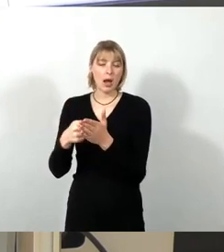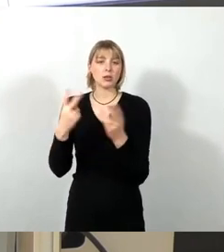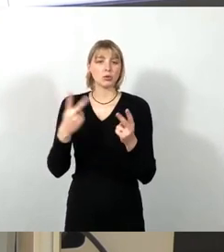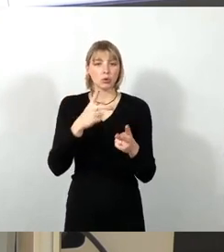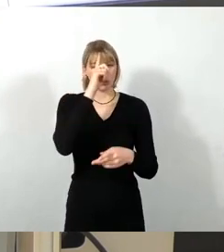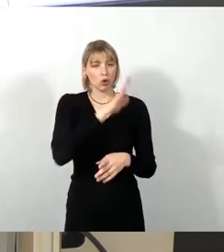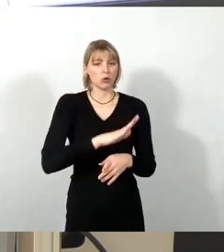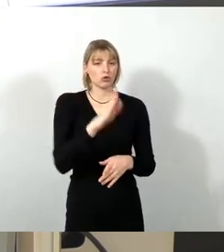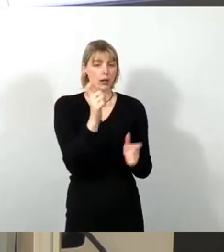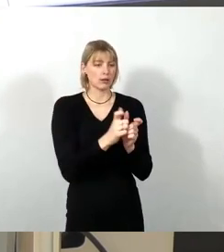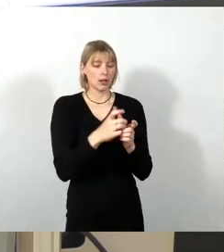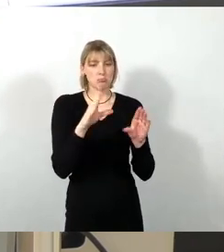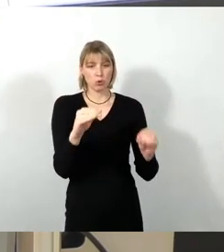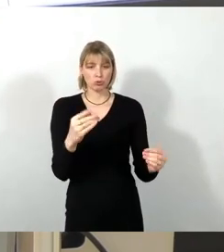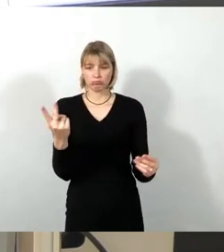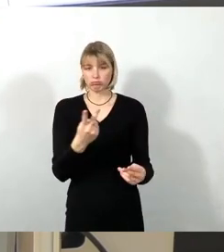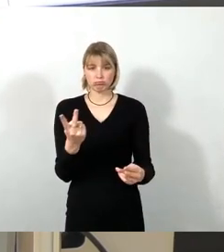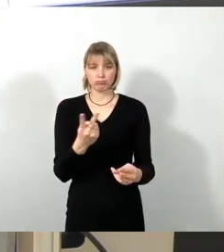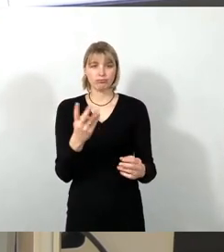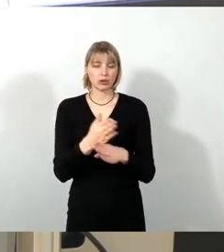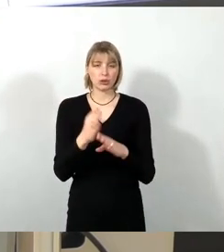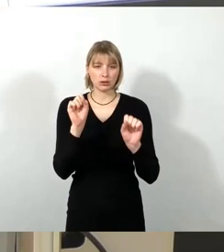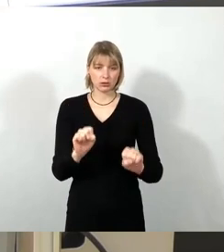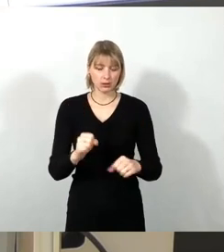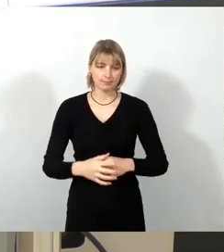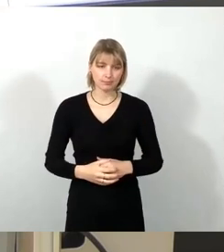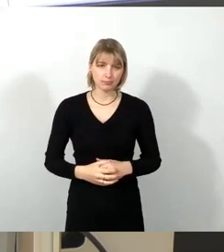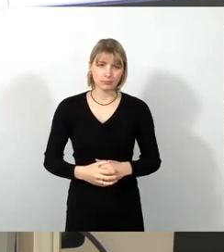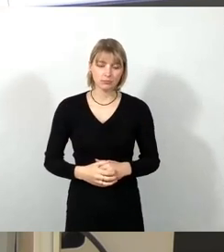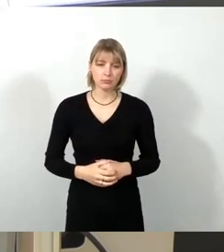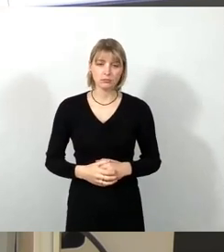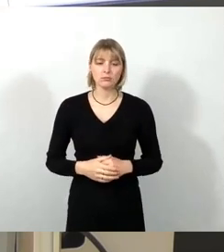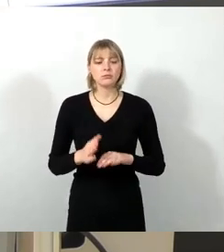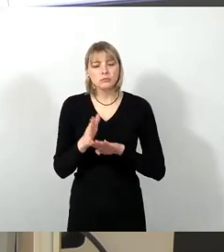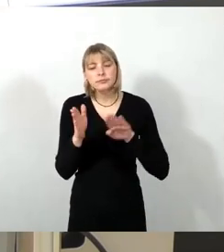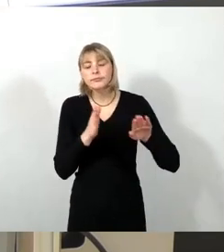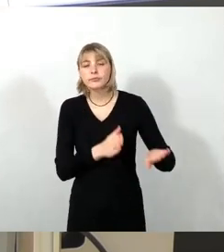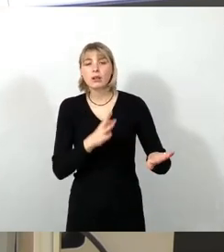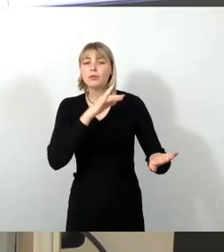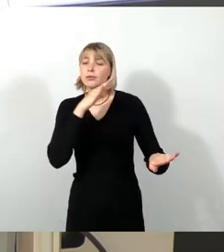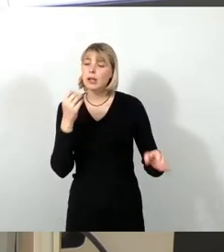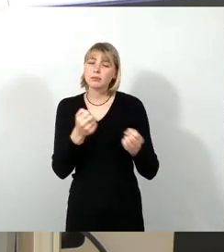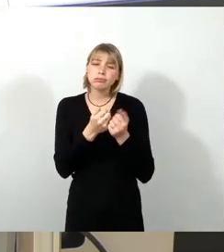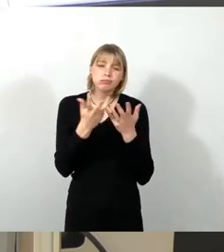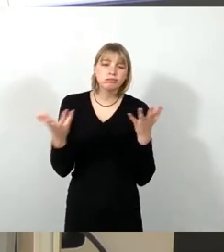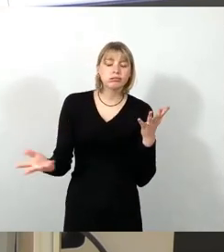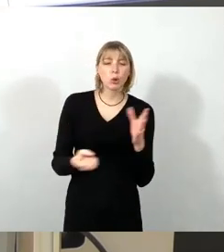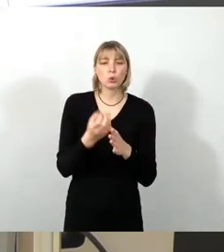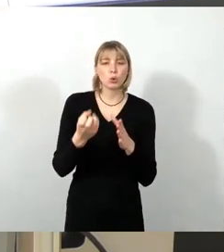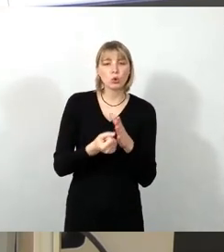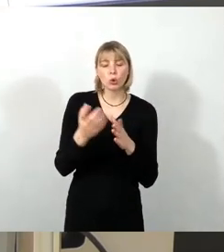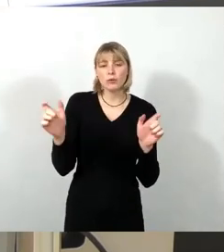Genau. Abgesehen davon sind natürlich eine ganze Menge von kulturellen Events enthalten in den Pass, Museen, der Zoo,